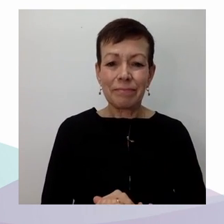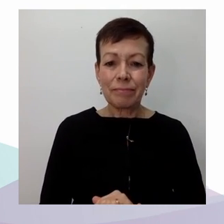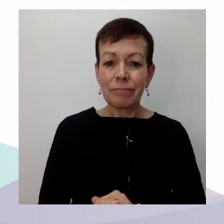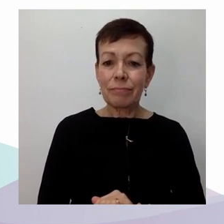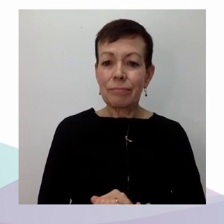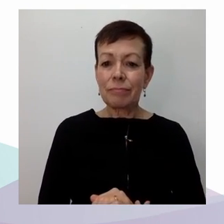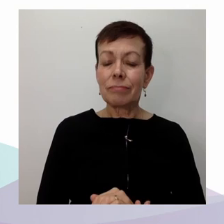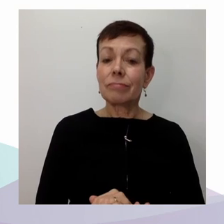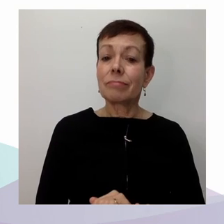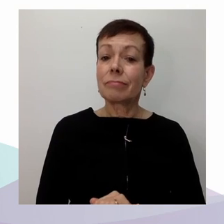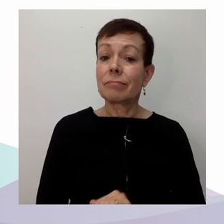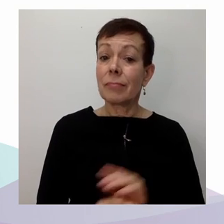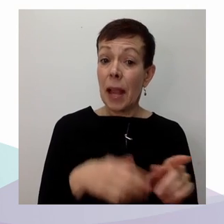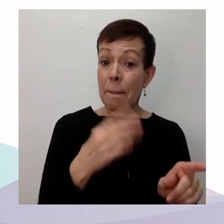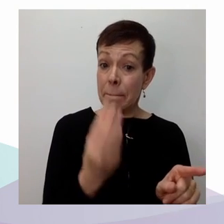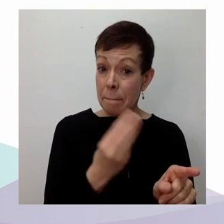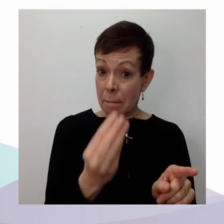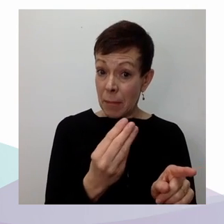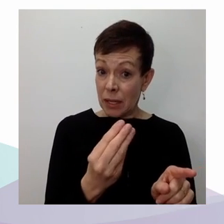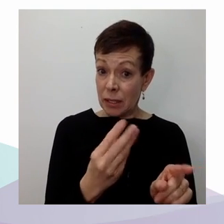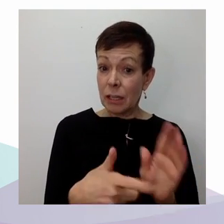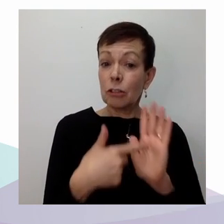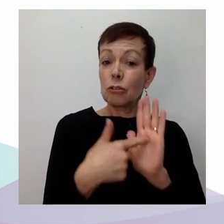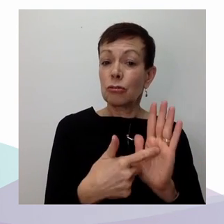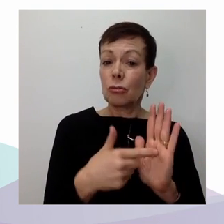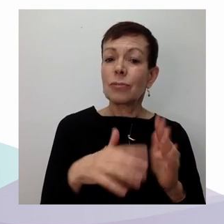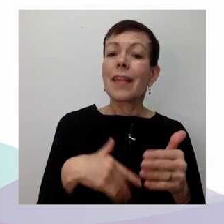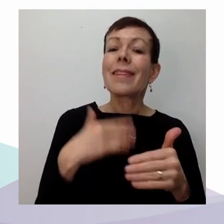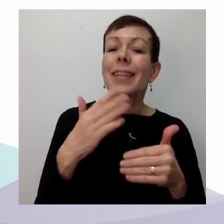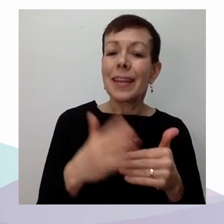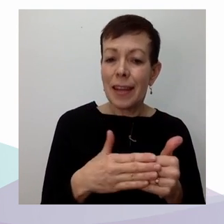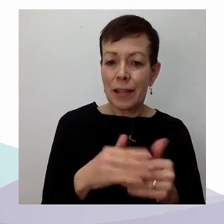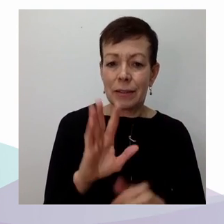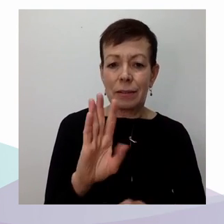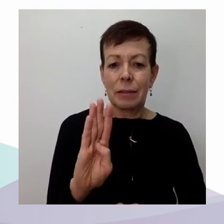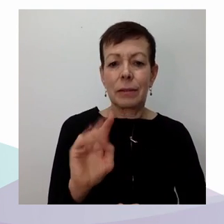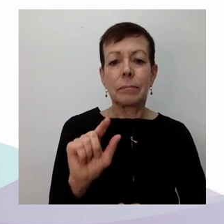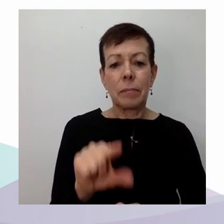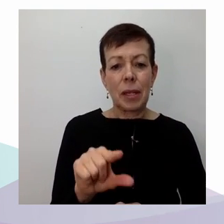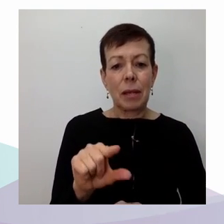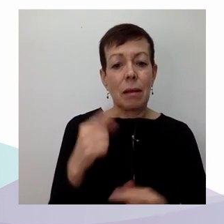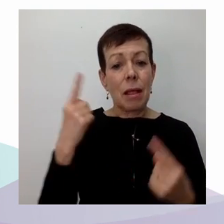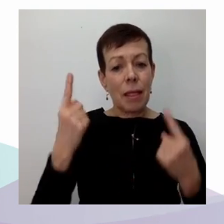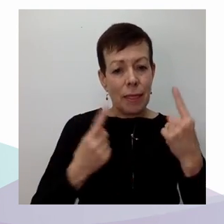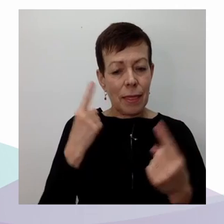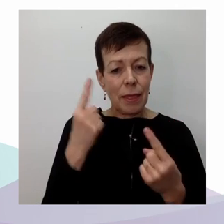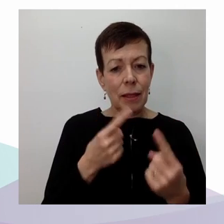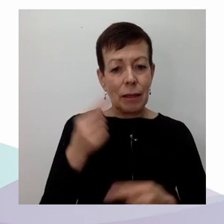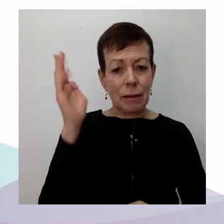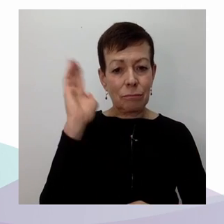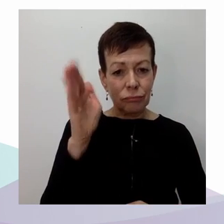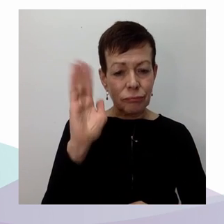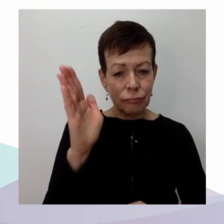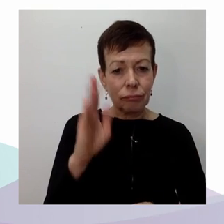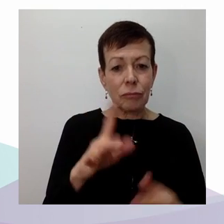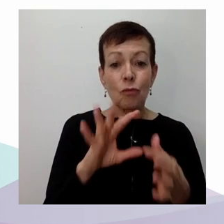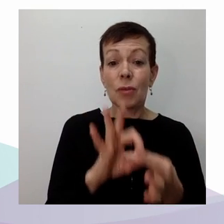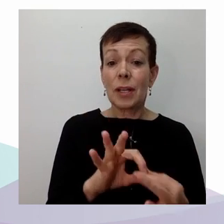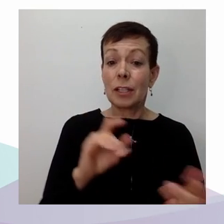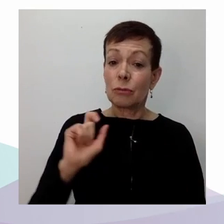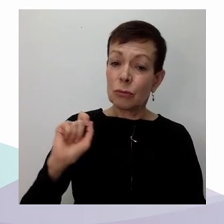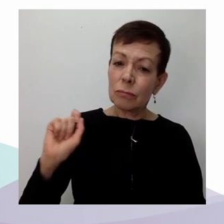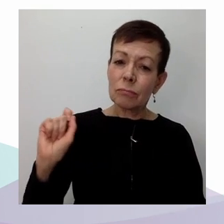13 heures et qui aura pour terme ce qui suit, changement de mentalité. Tout commence par la